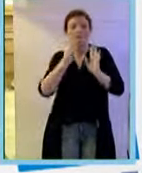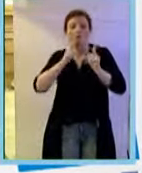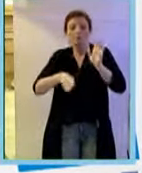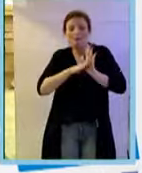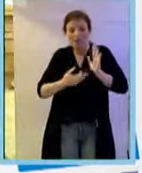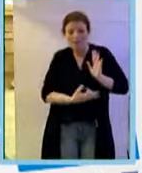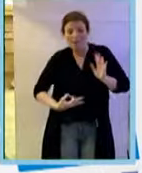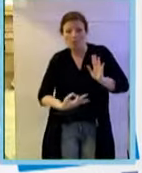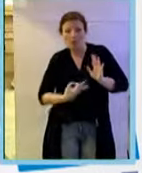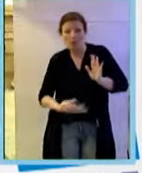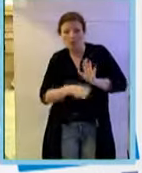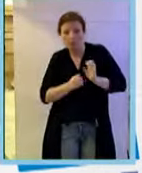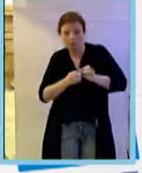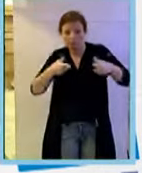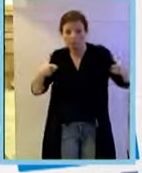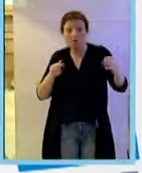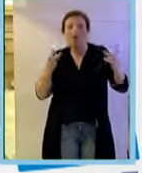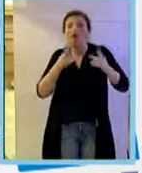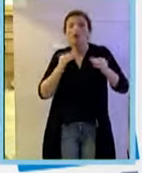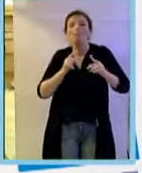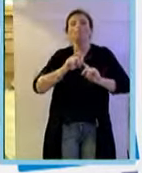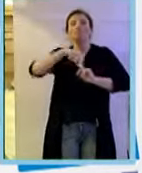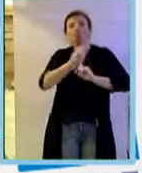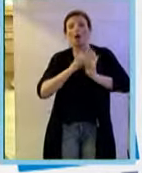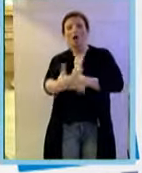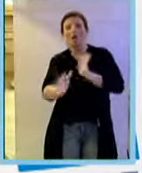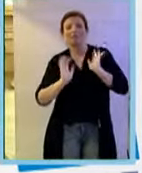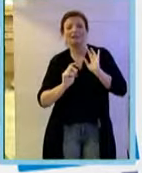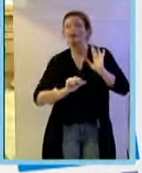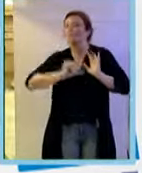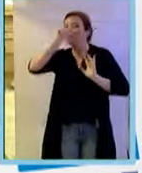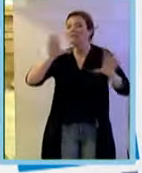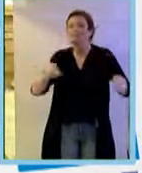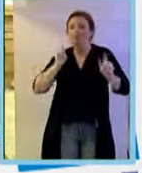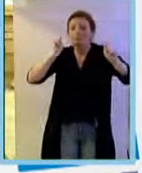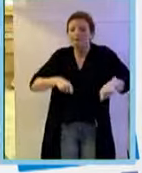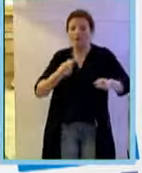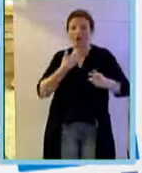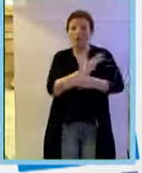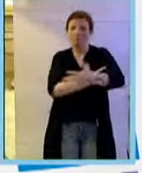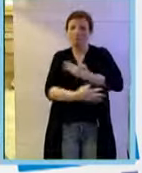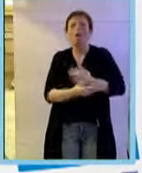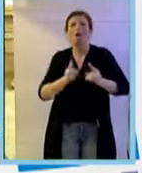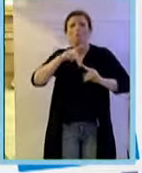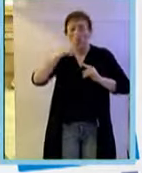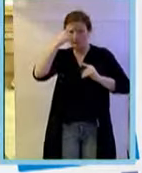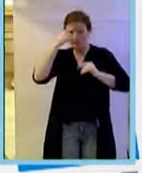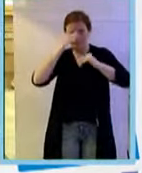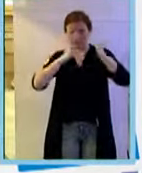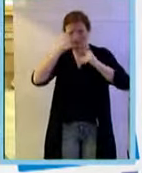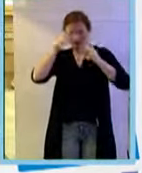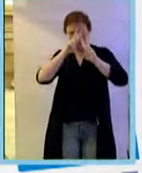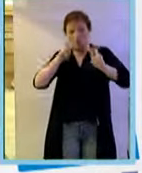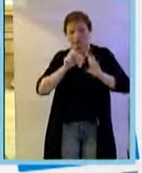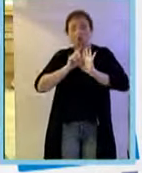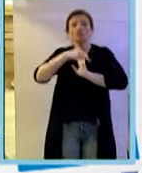e precede tutti gli altri organi, compresi il sistema nervoso. La ragione è molto ovvia perché il